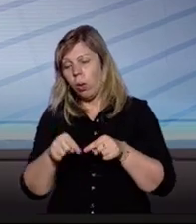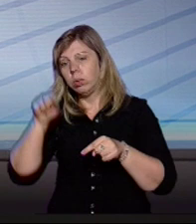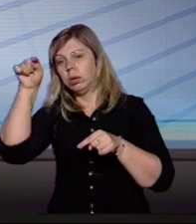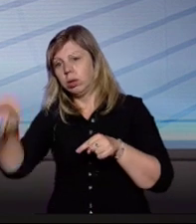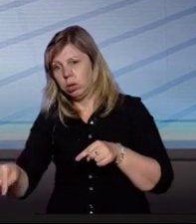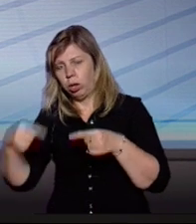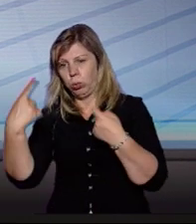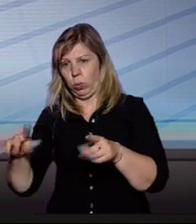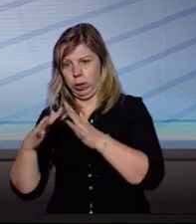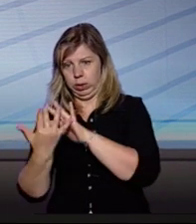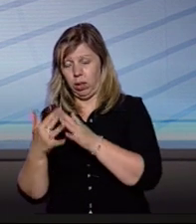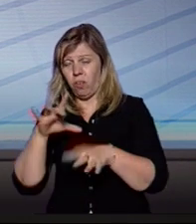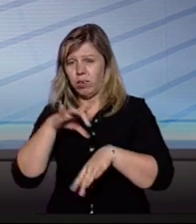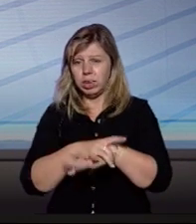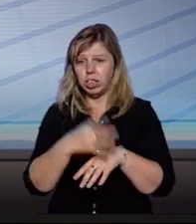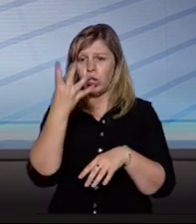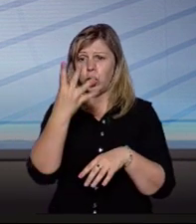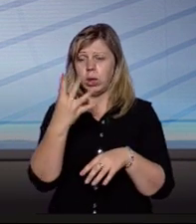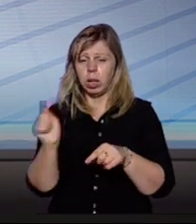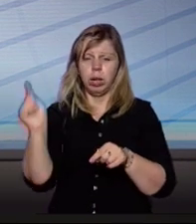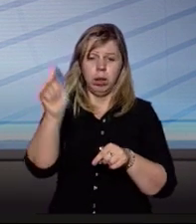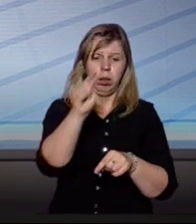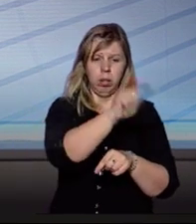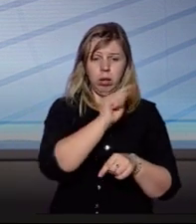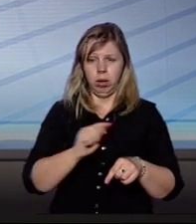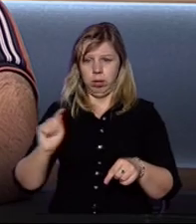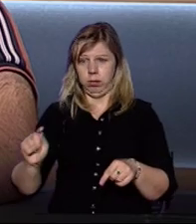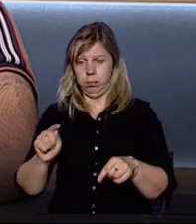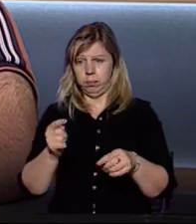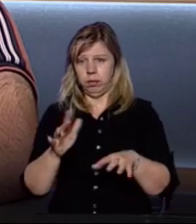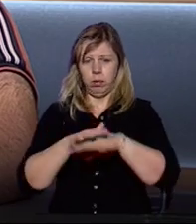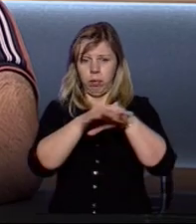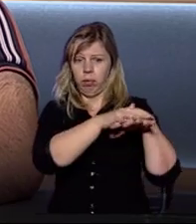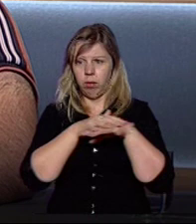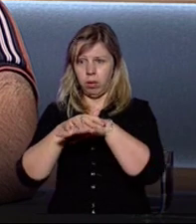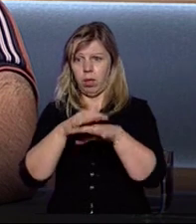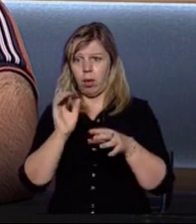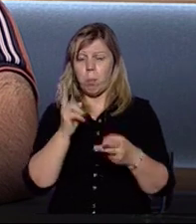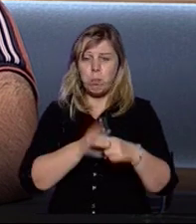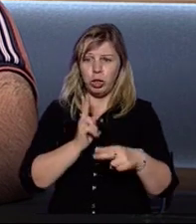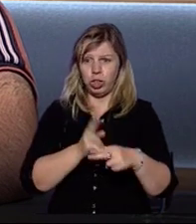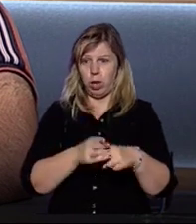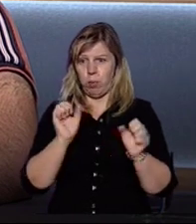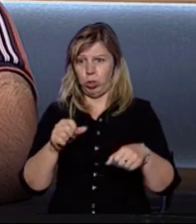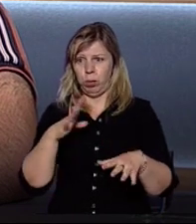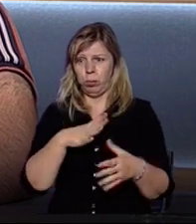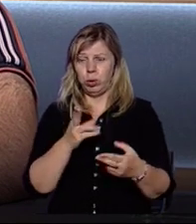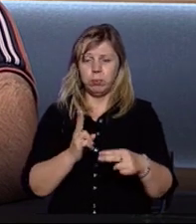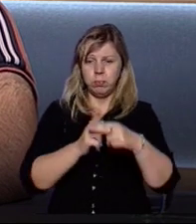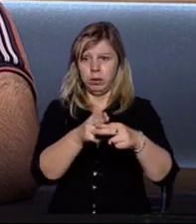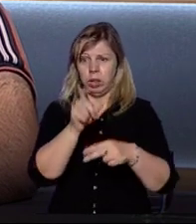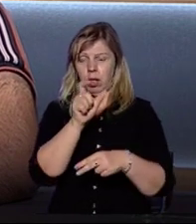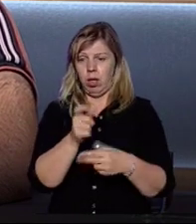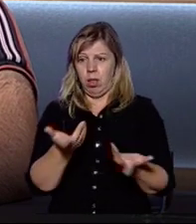того чи іншого села. Тобто фактично є чотири прокладки, яких може заважати або може бути перепонує